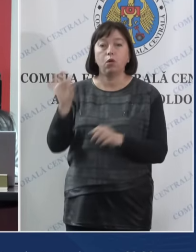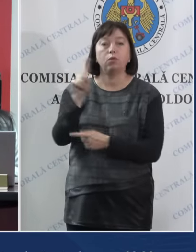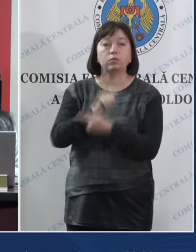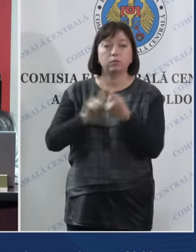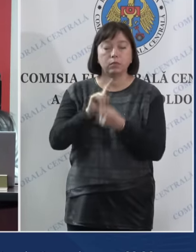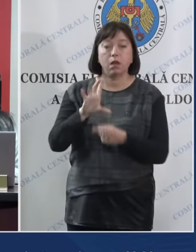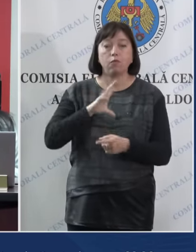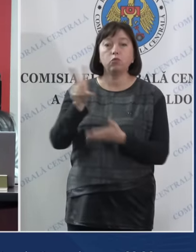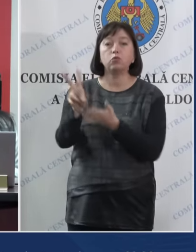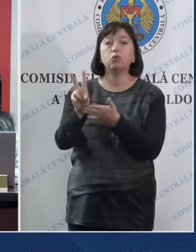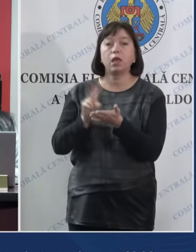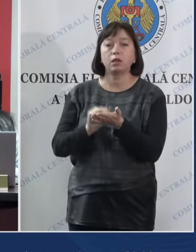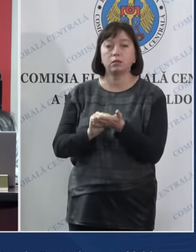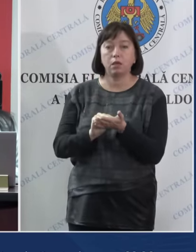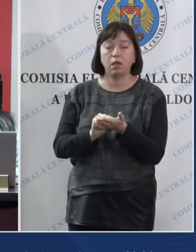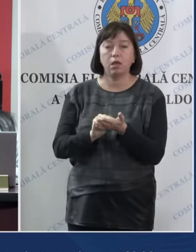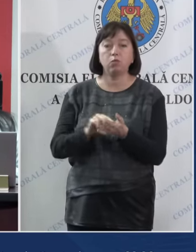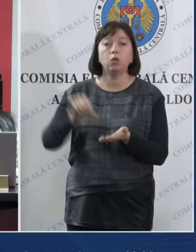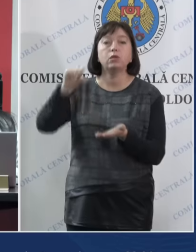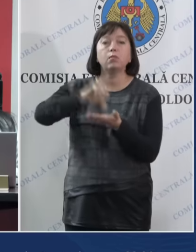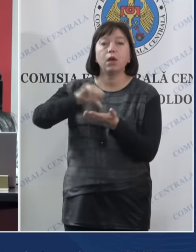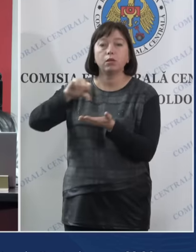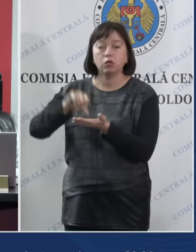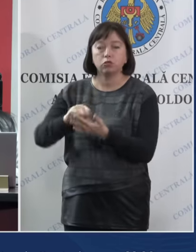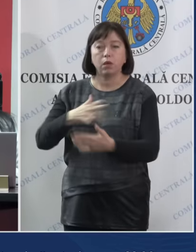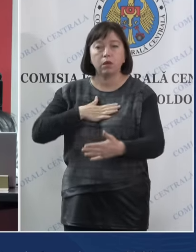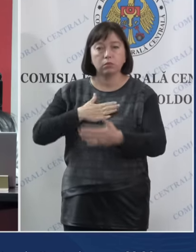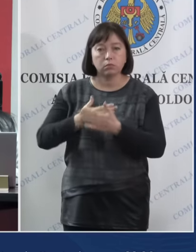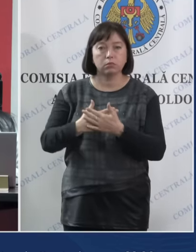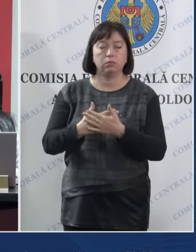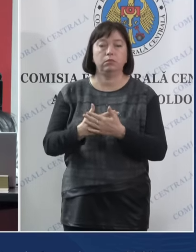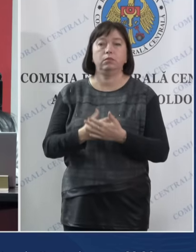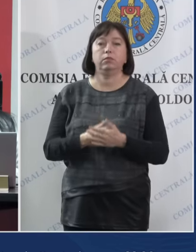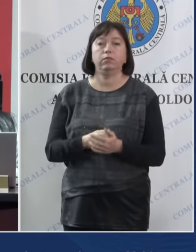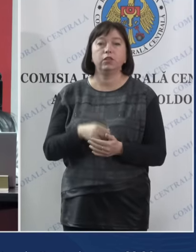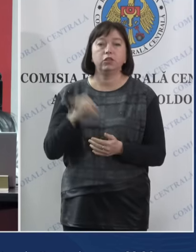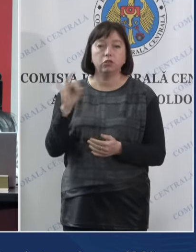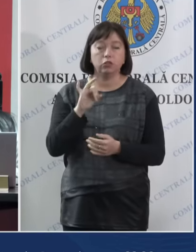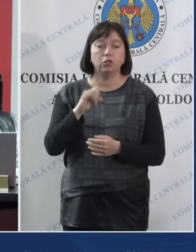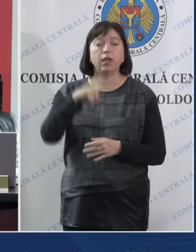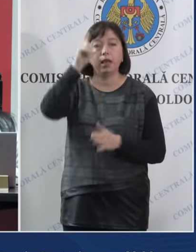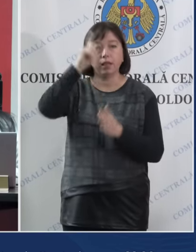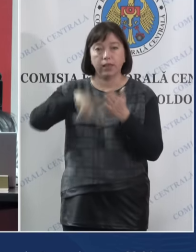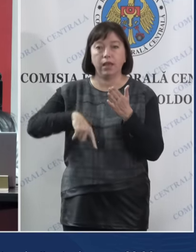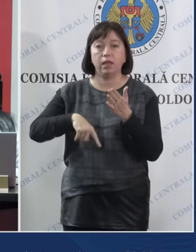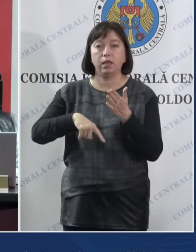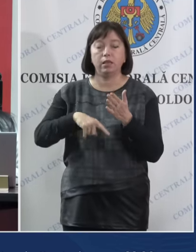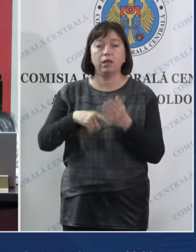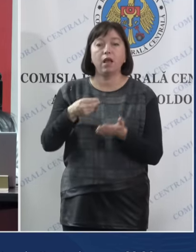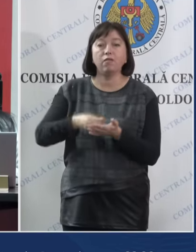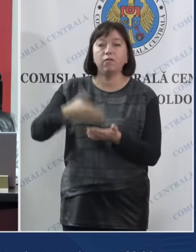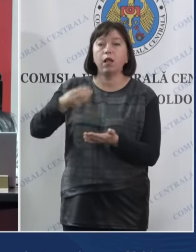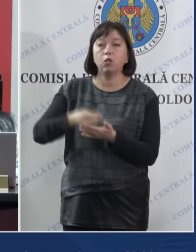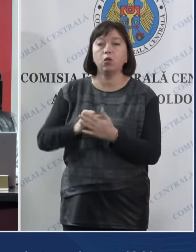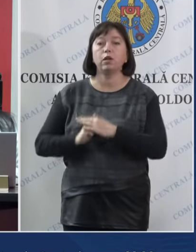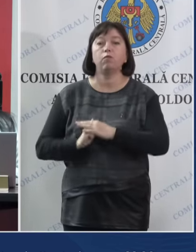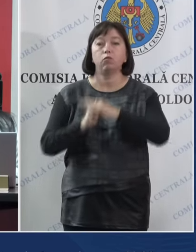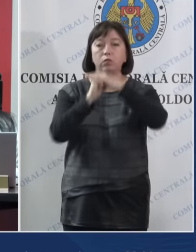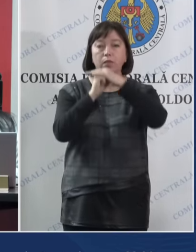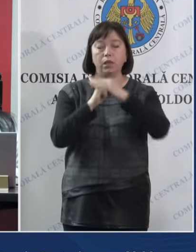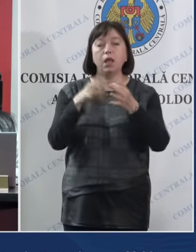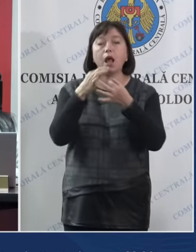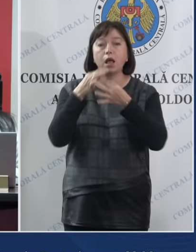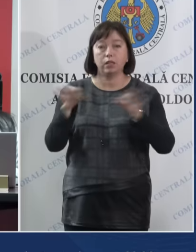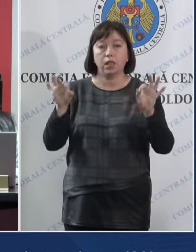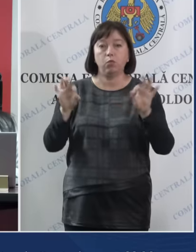fost un exemplu de participare civică activă și de încredere în valorile fundamentale ale